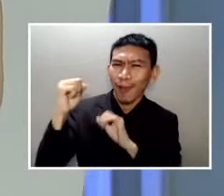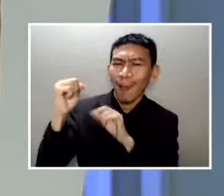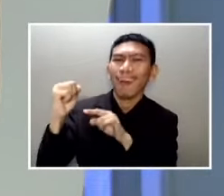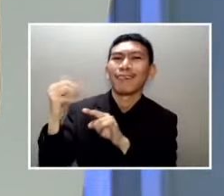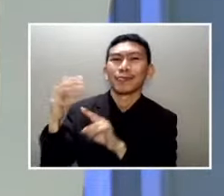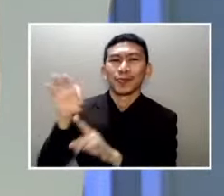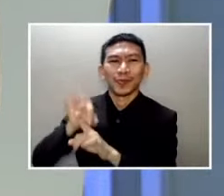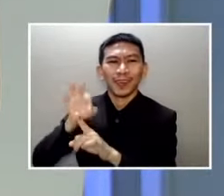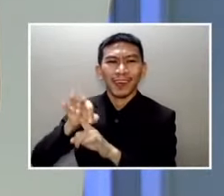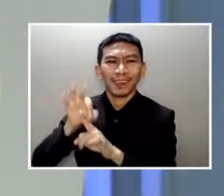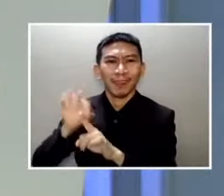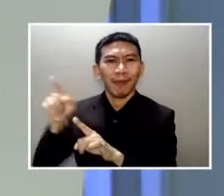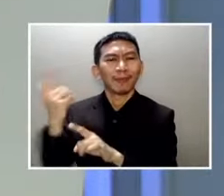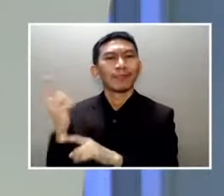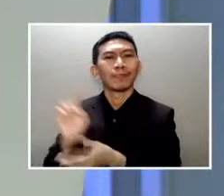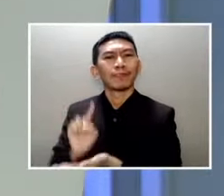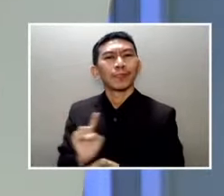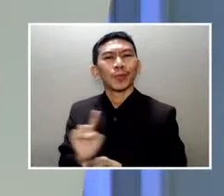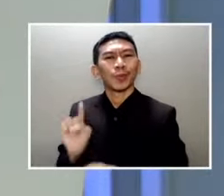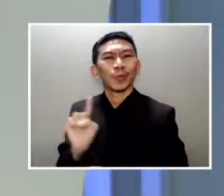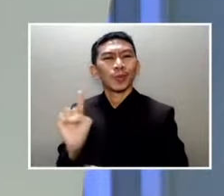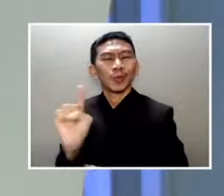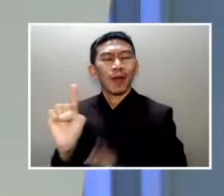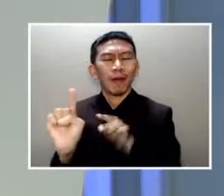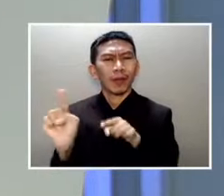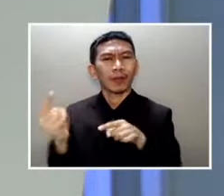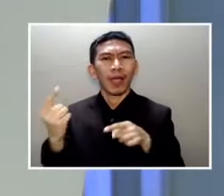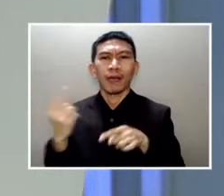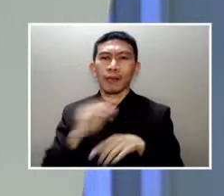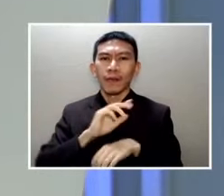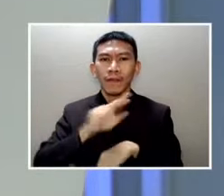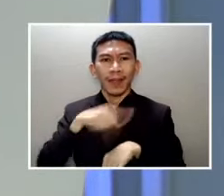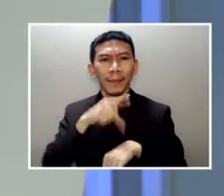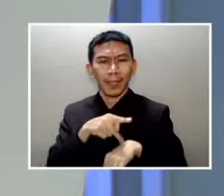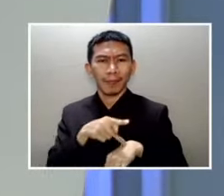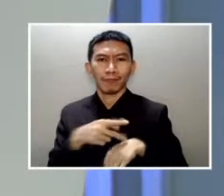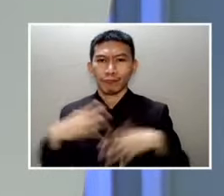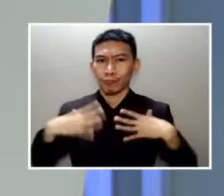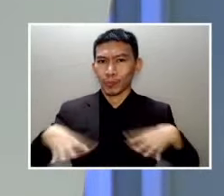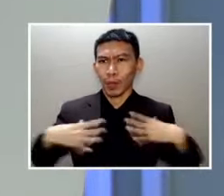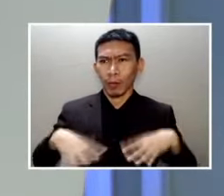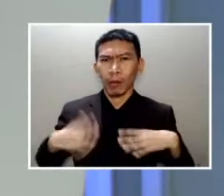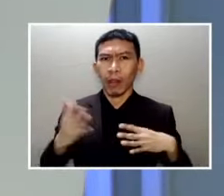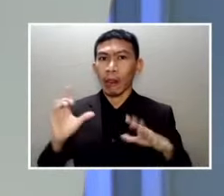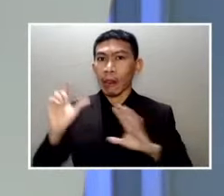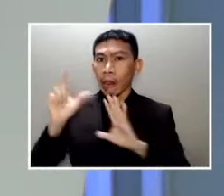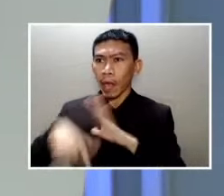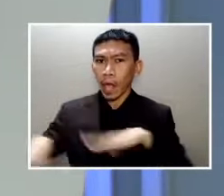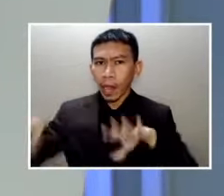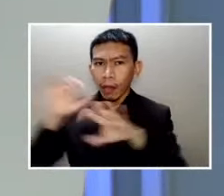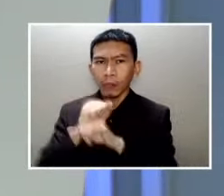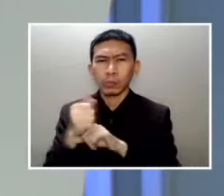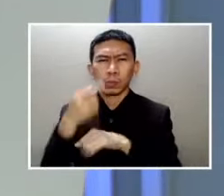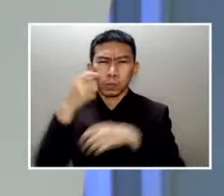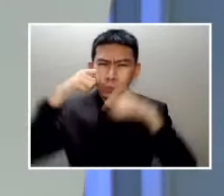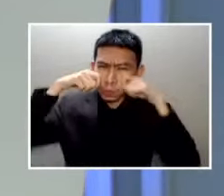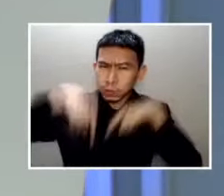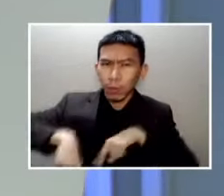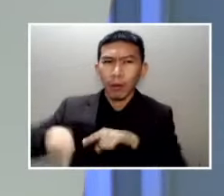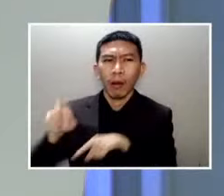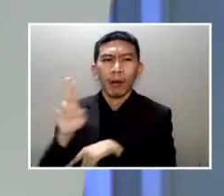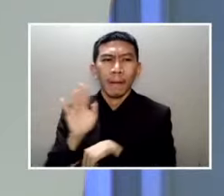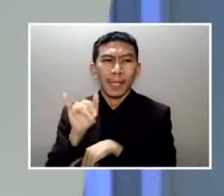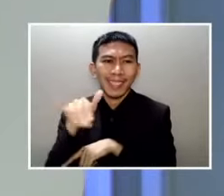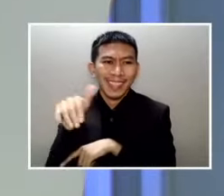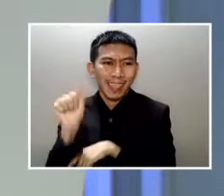Show Pero pagkatapos ng event bakit napaiyak si Rabia Samantala sumabak na rin ang mga kandidata sa mahalagang closed